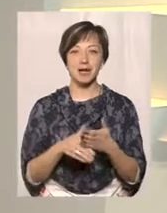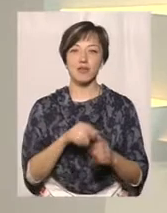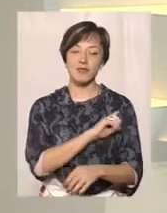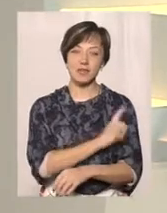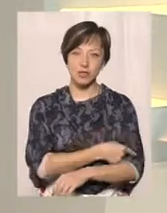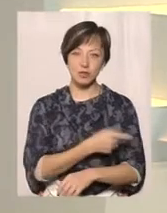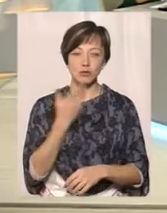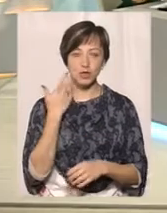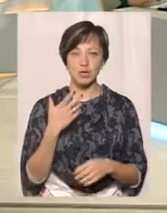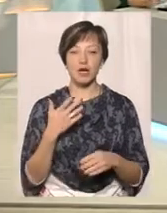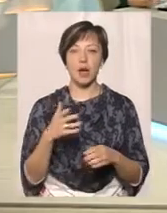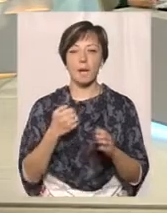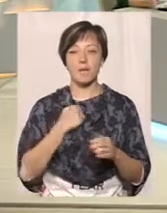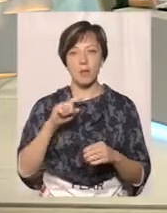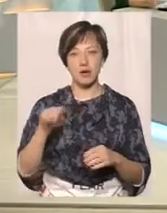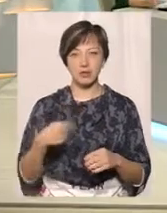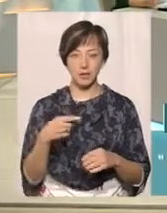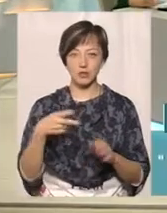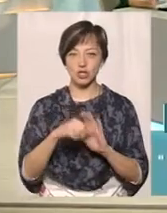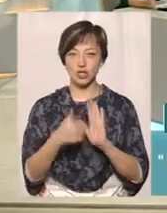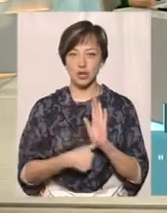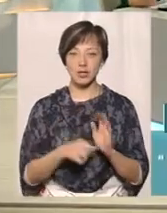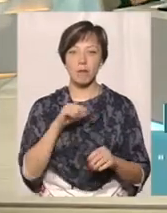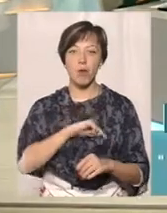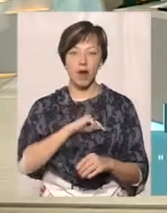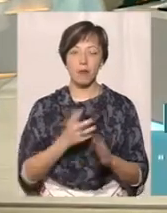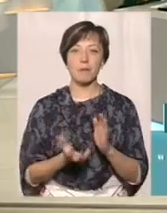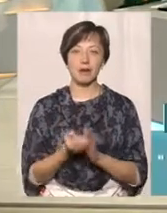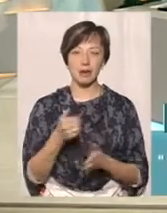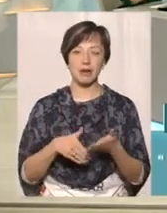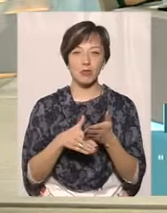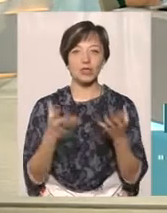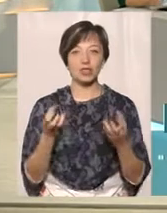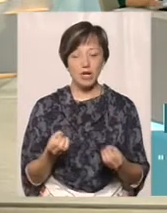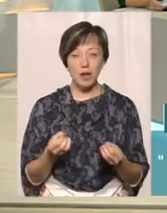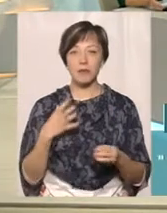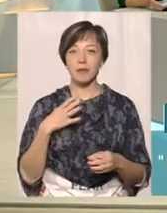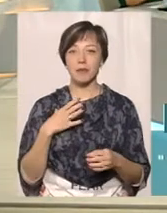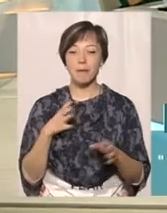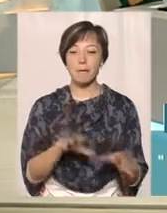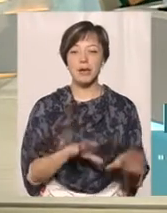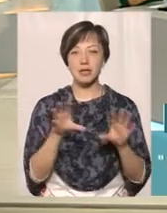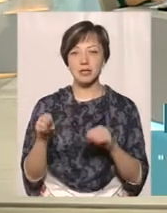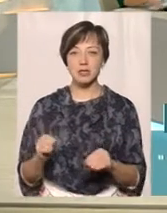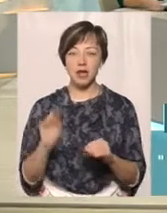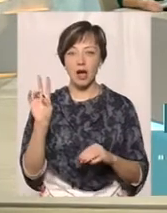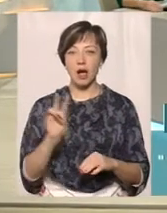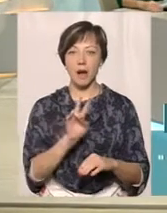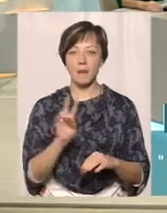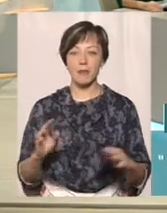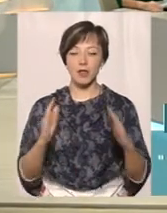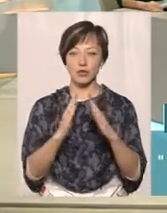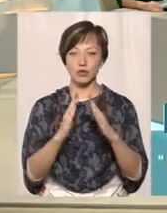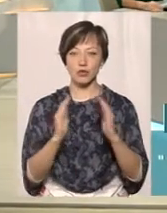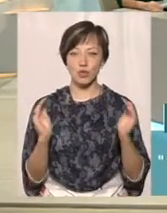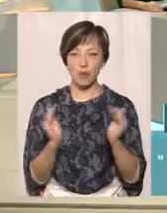фізично під час демобілізації в 2016 році, і морально підтримували. А ще допомогли перенести капличку у місце свого розташування.